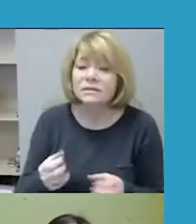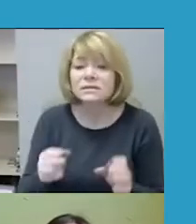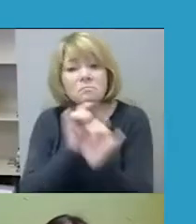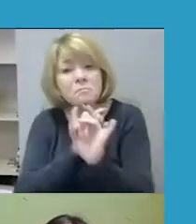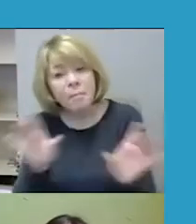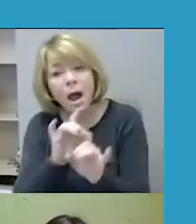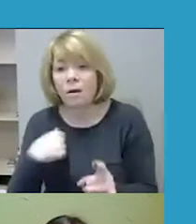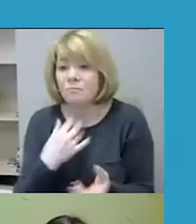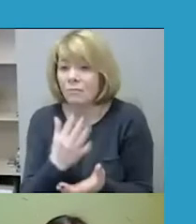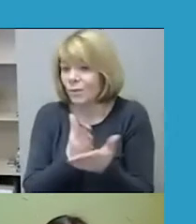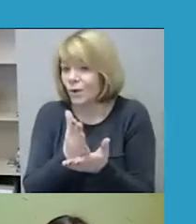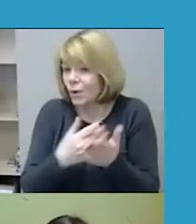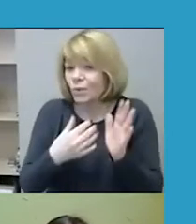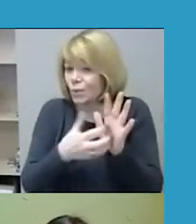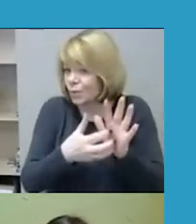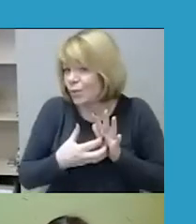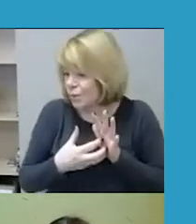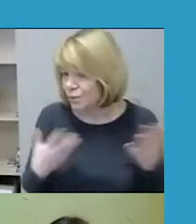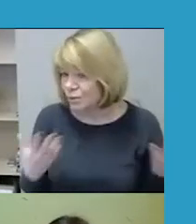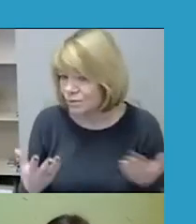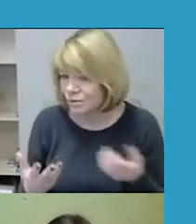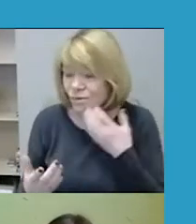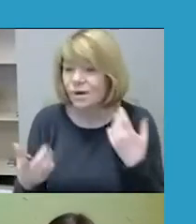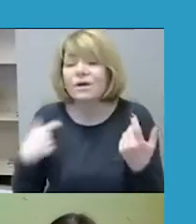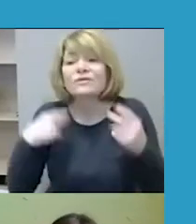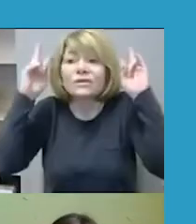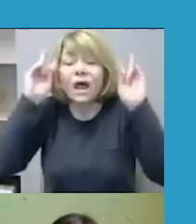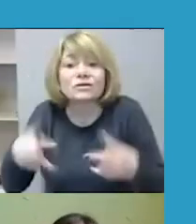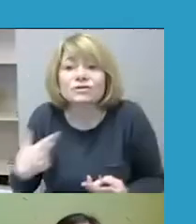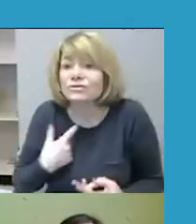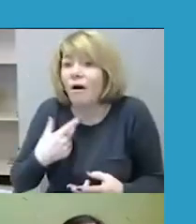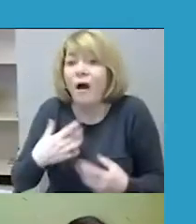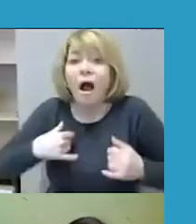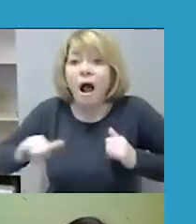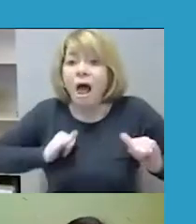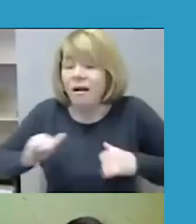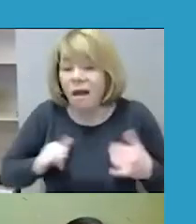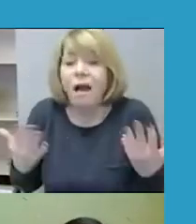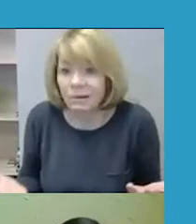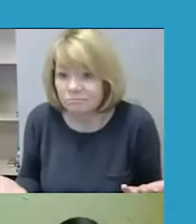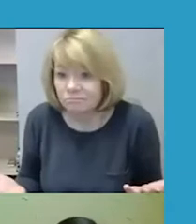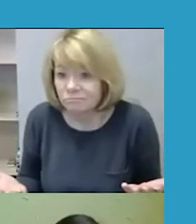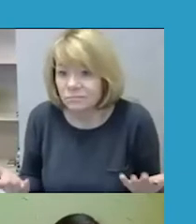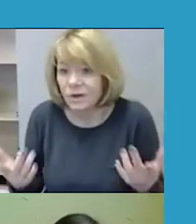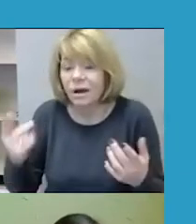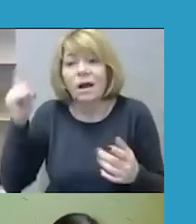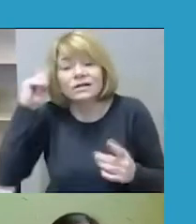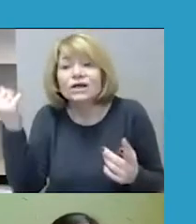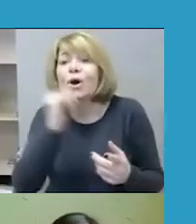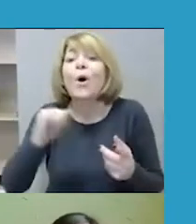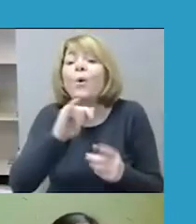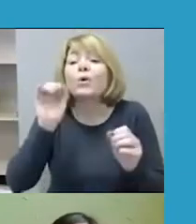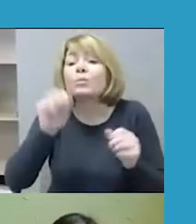kad jie tam tikrais atvejais nežino, kaip reaguoti į neapikantos nusikaltimus, jie nežino, kur galėtų nukreipti